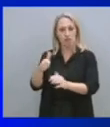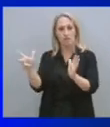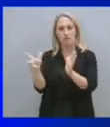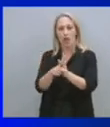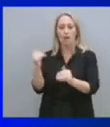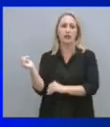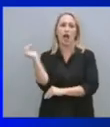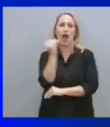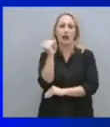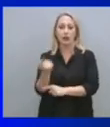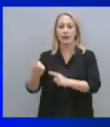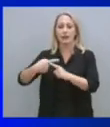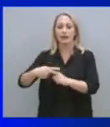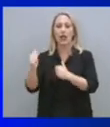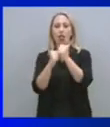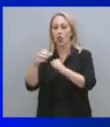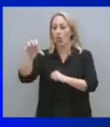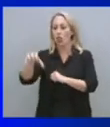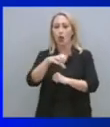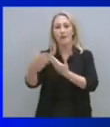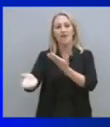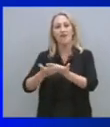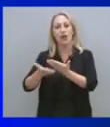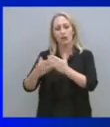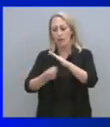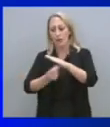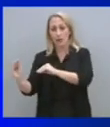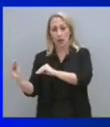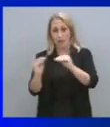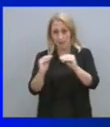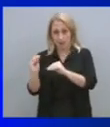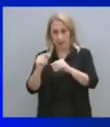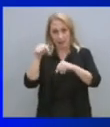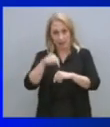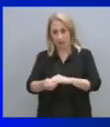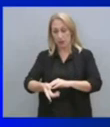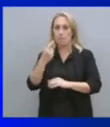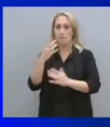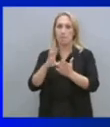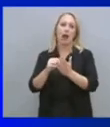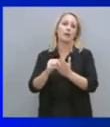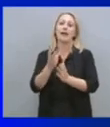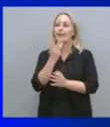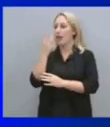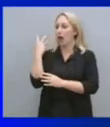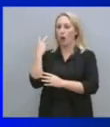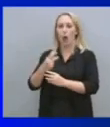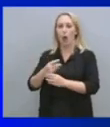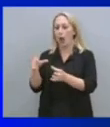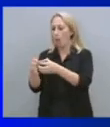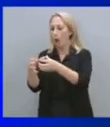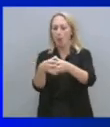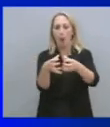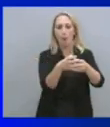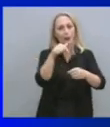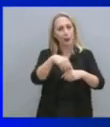και σημαντικά τις δομές φιλοξενίας προσφύγων και μεταναστών, οι οποίες είναι πολύ λιγότερες σήμερα από ό,τι ήταν πριν από τρία χρόνια, ότι πολύ απλά έχουμε πολύ